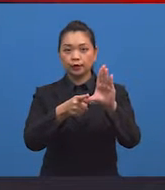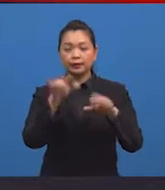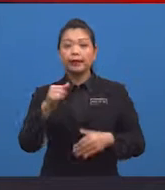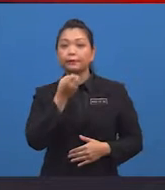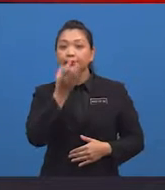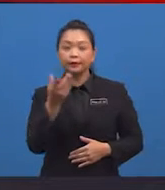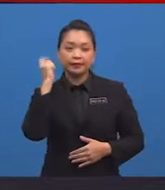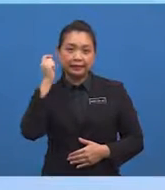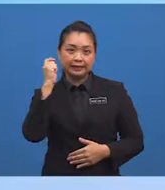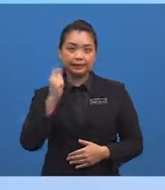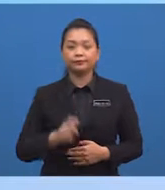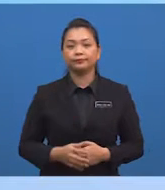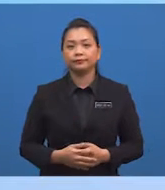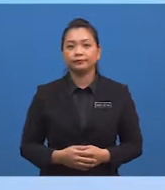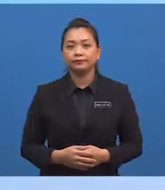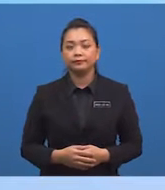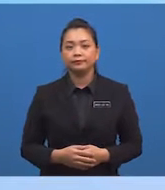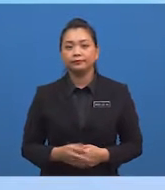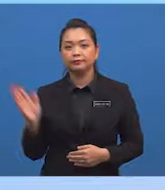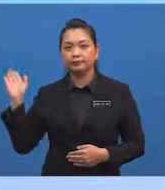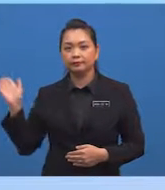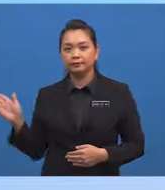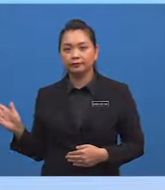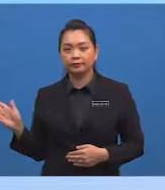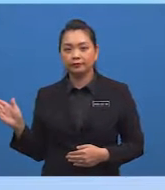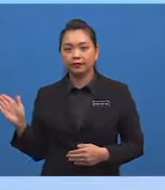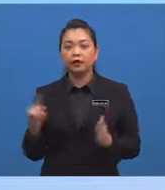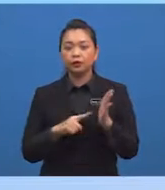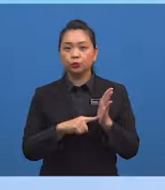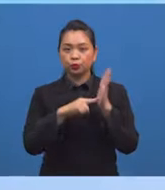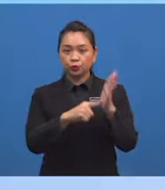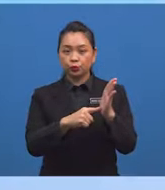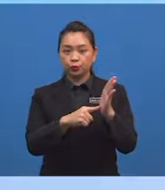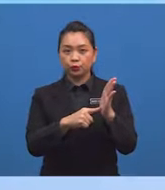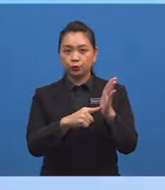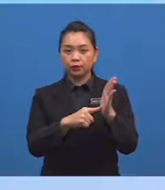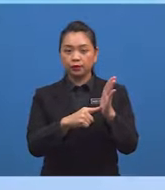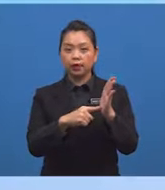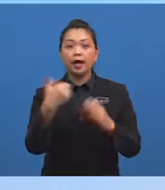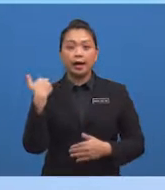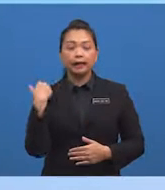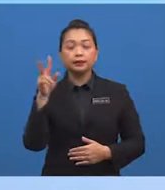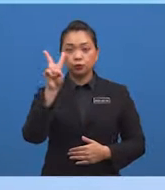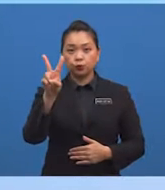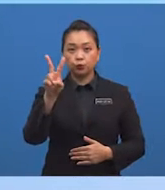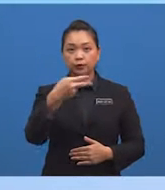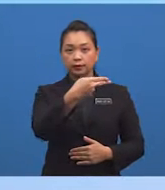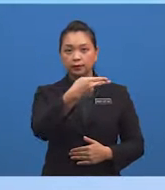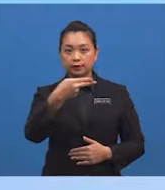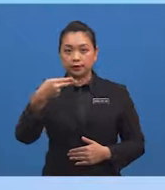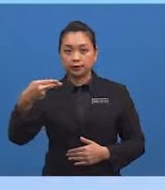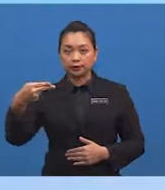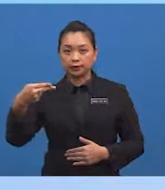terangkan tadi Paparan di skrin menunjukkan terdapat dua garis lurus yang